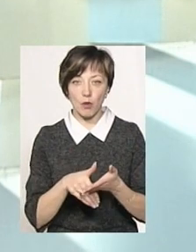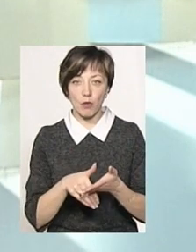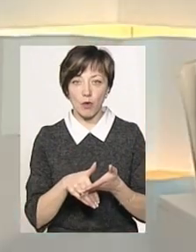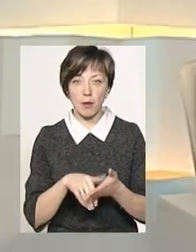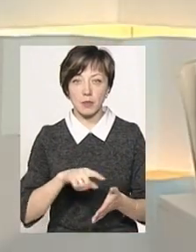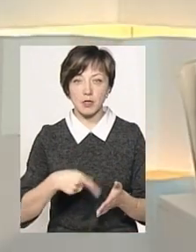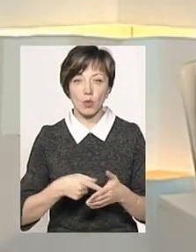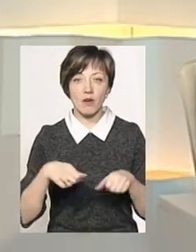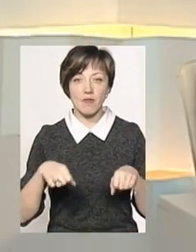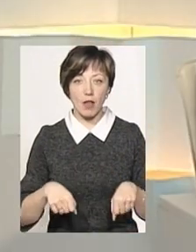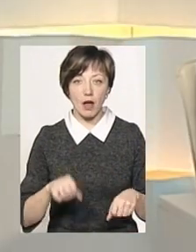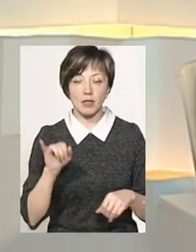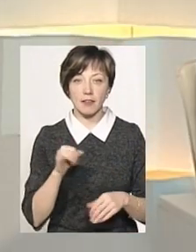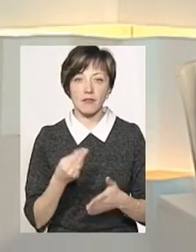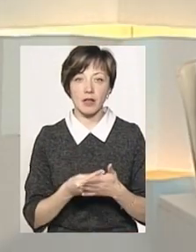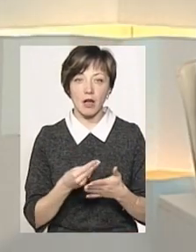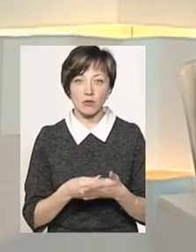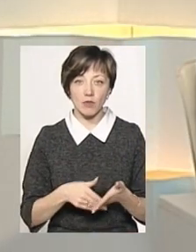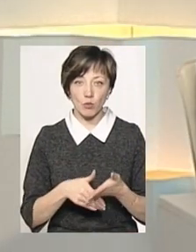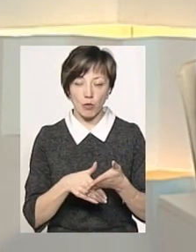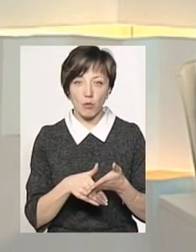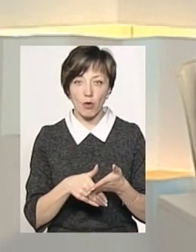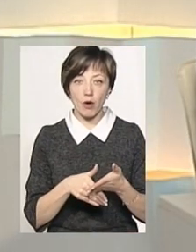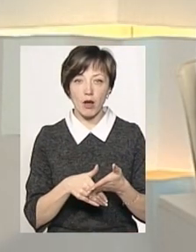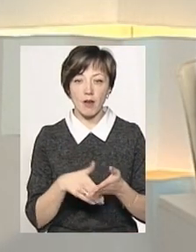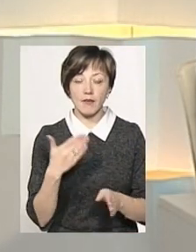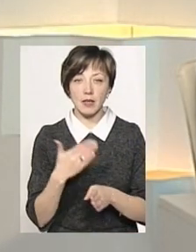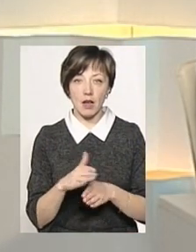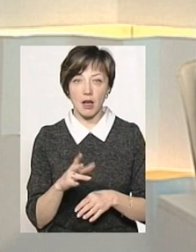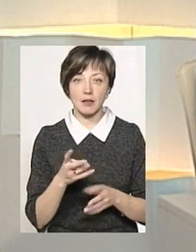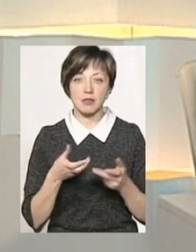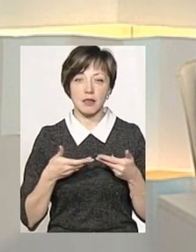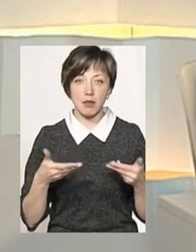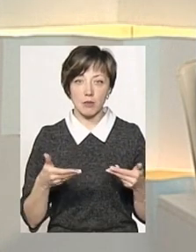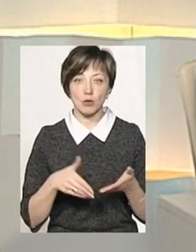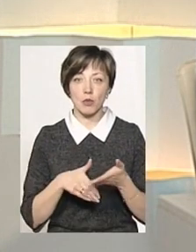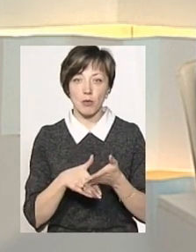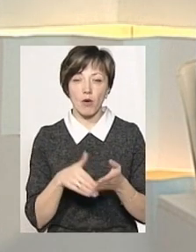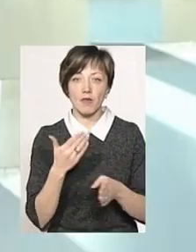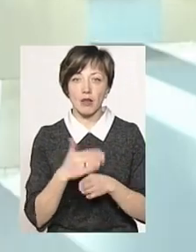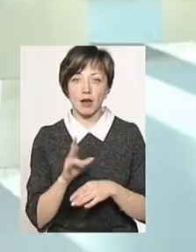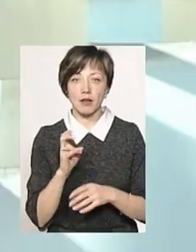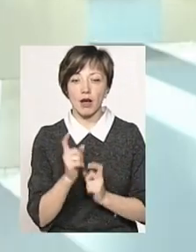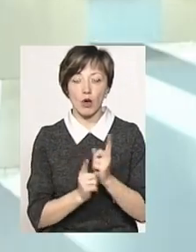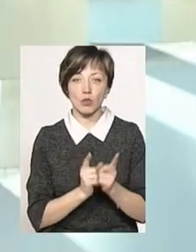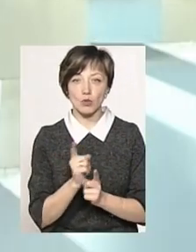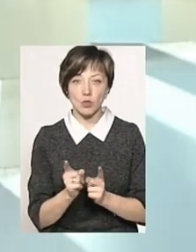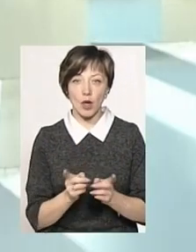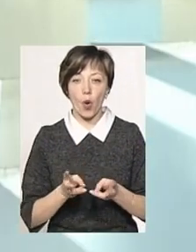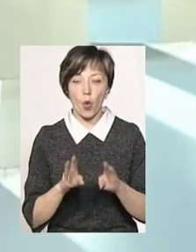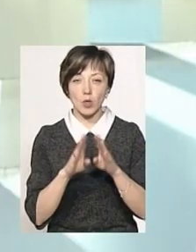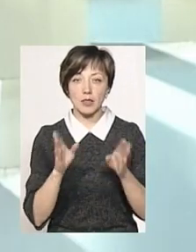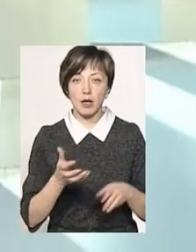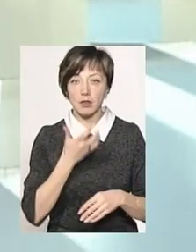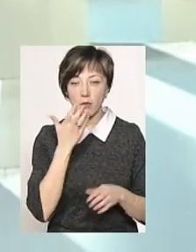від міської влади, і фінансова допомога, яка виділяється нам, і допомога, яка виділяється на реконструкцію котелень,